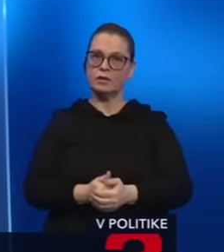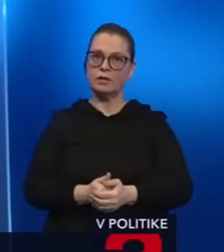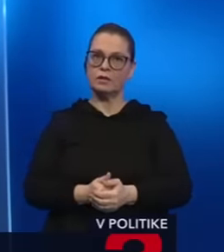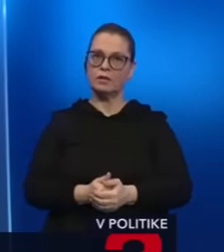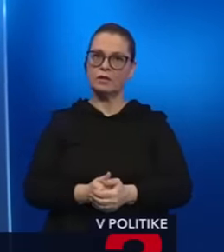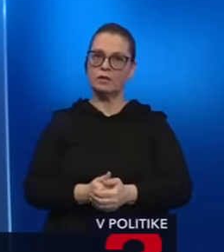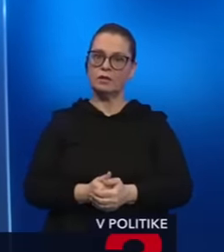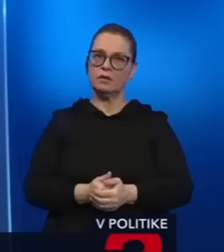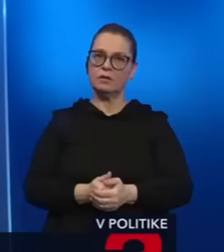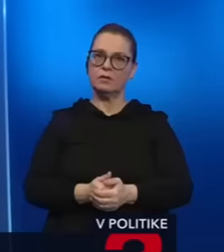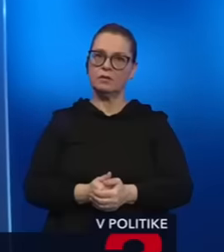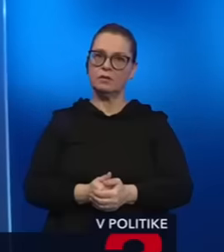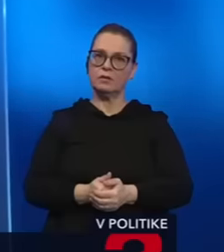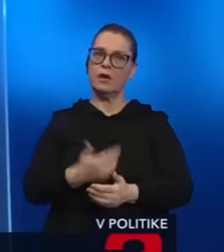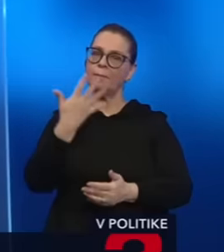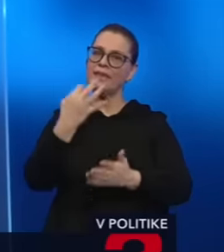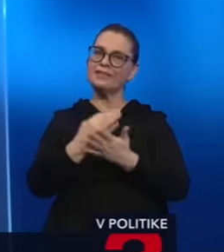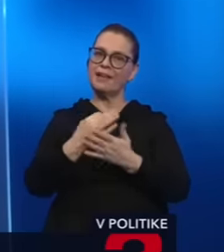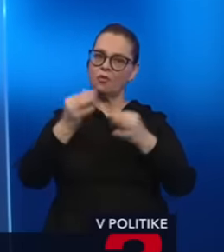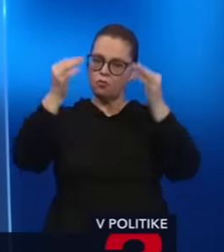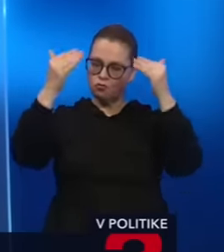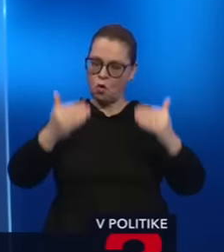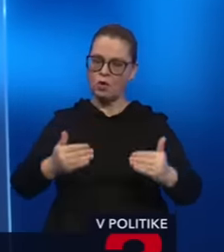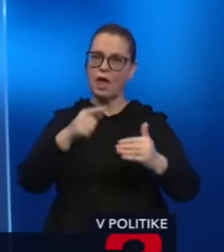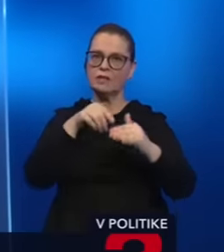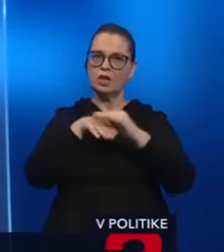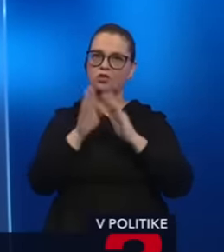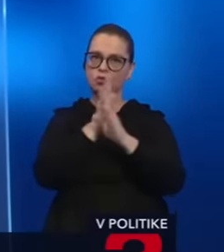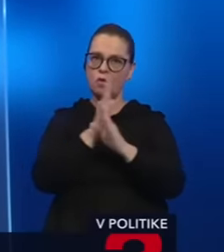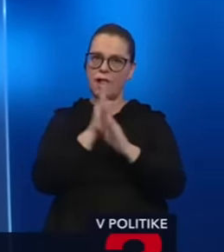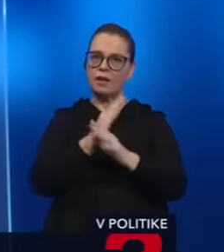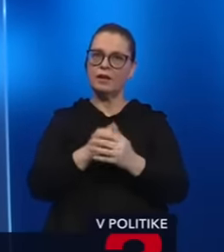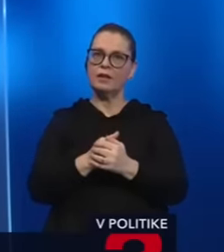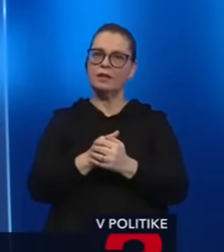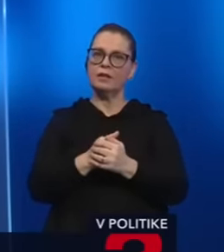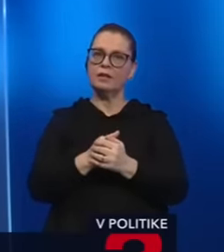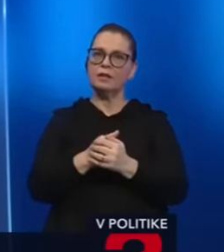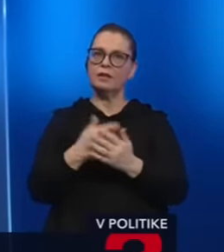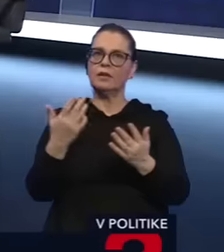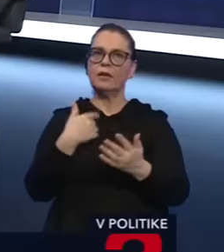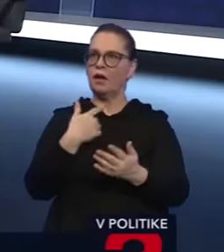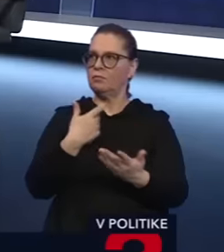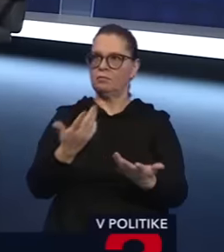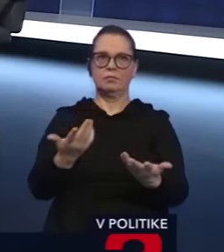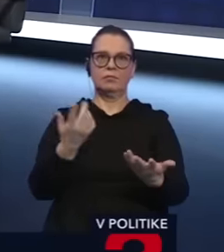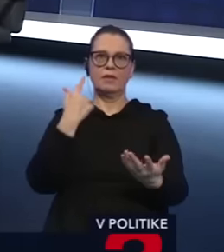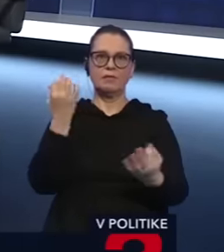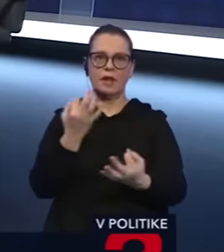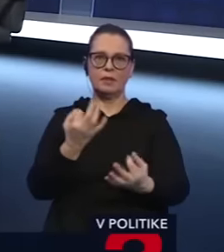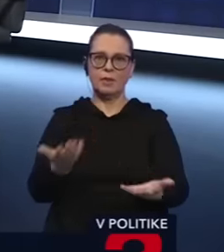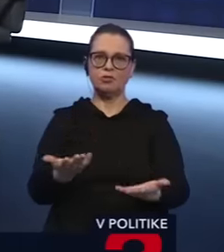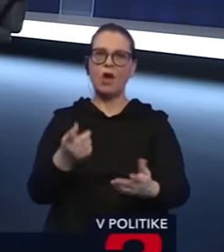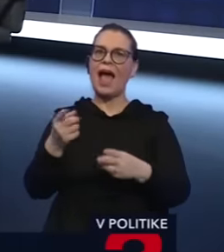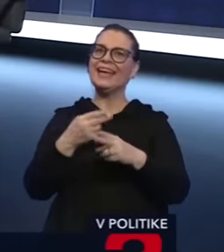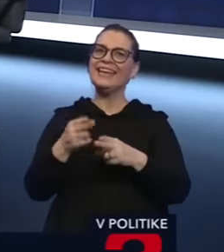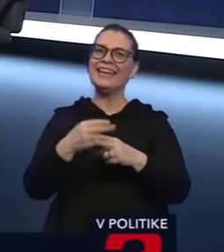v maliarsstve tú 5 centovú fóliu a tam ste ho za to akože schovali a tvarili sme sa, že na základe ako ho nariadenia toto robíte. A toho hygienika